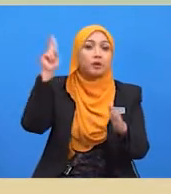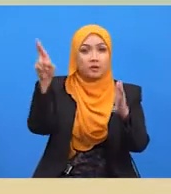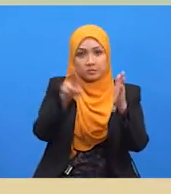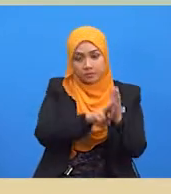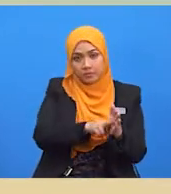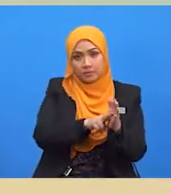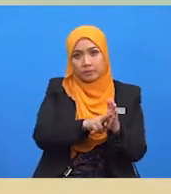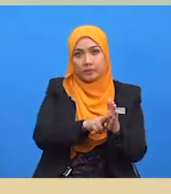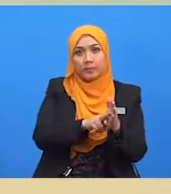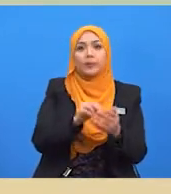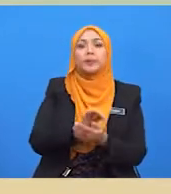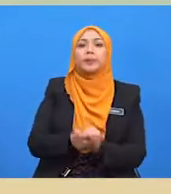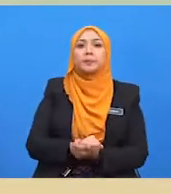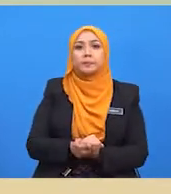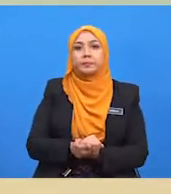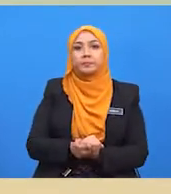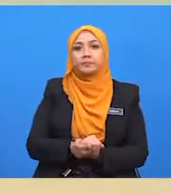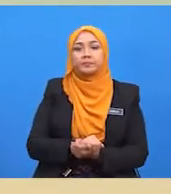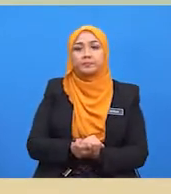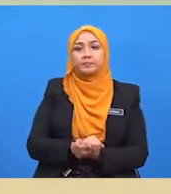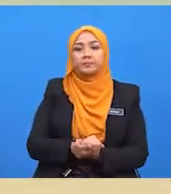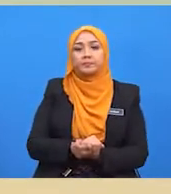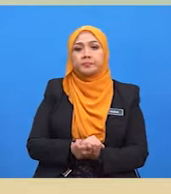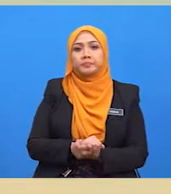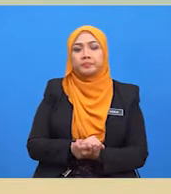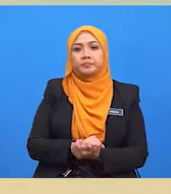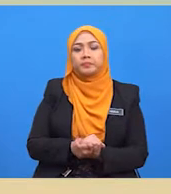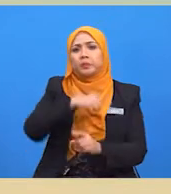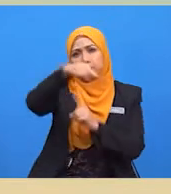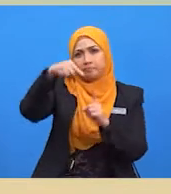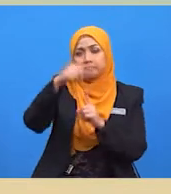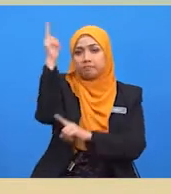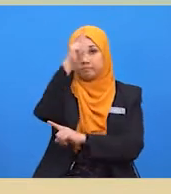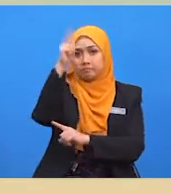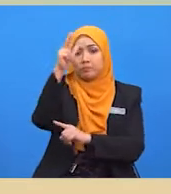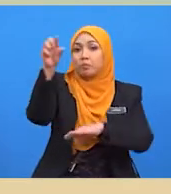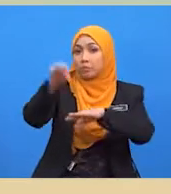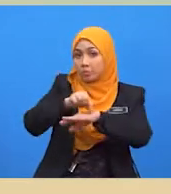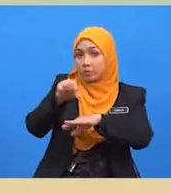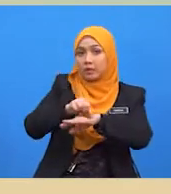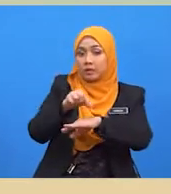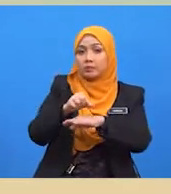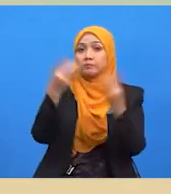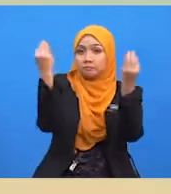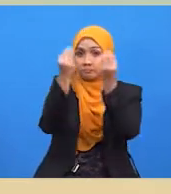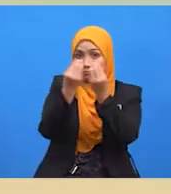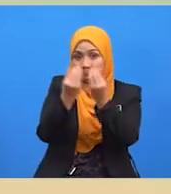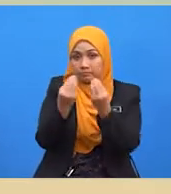selepas perdagangan antarabangsa. Bila kerajaan mengenakan tarif,